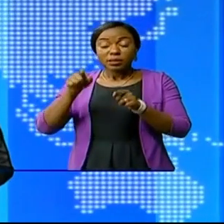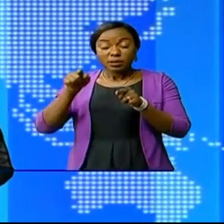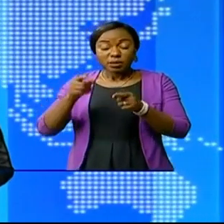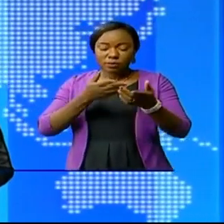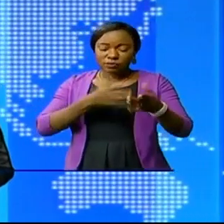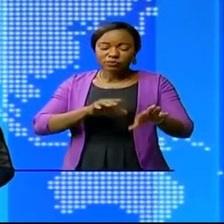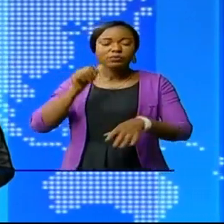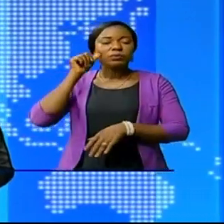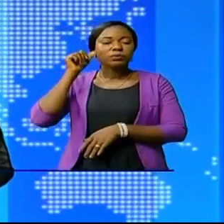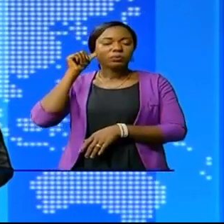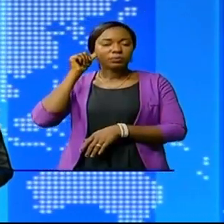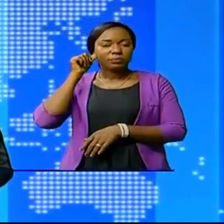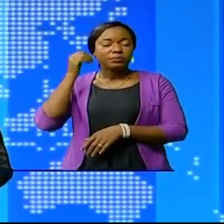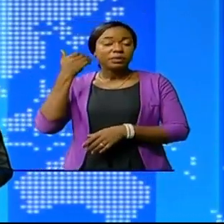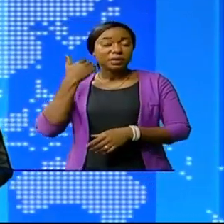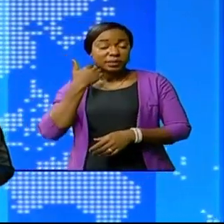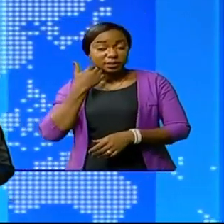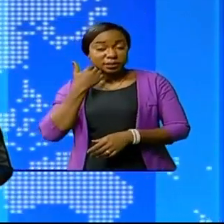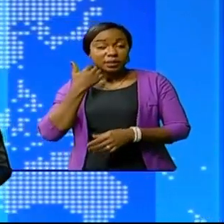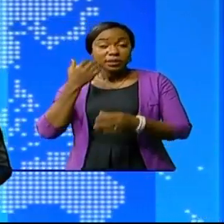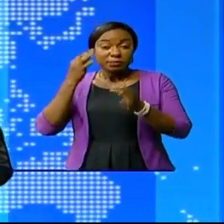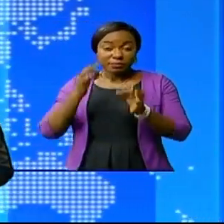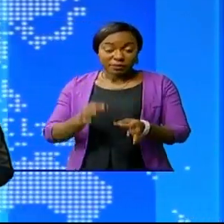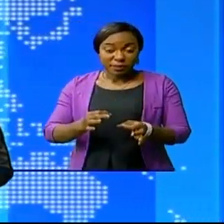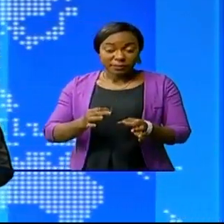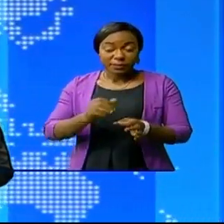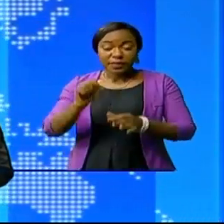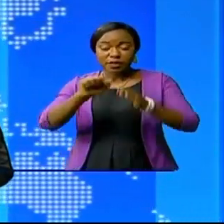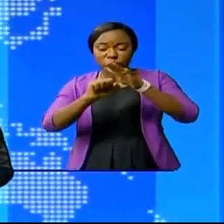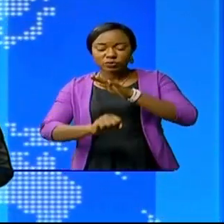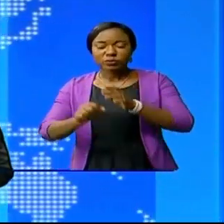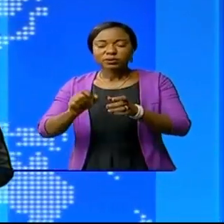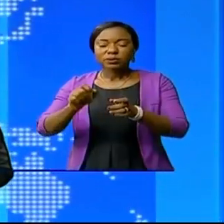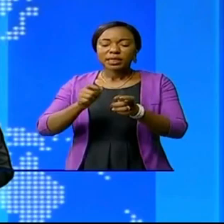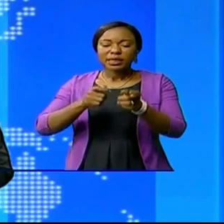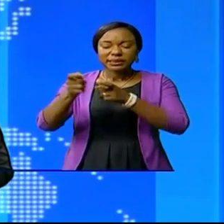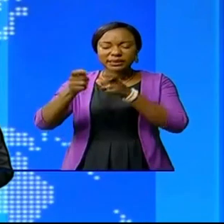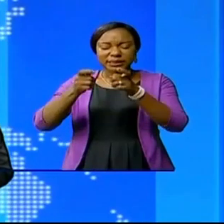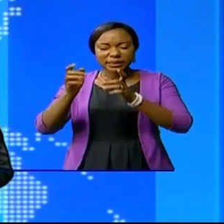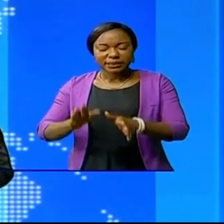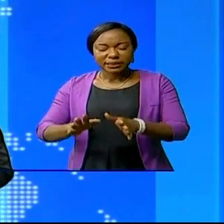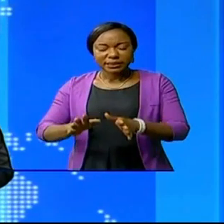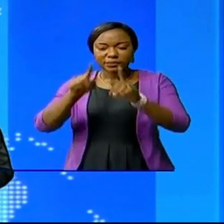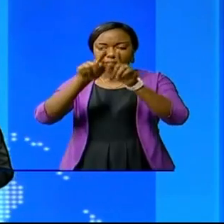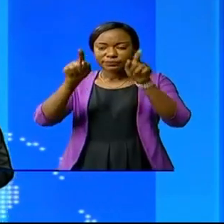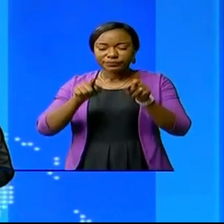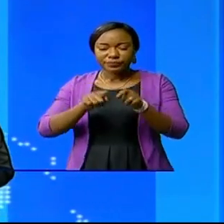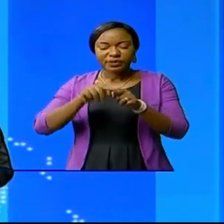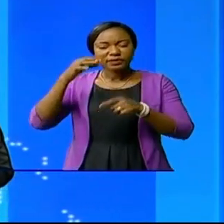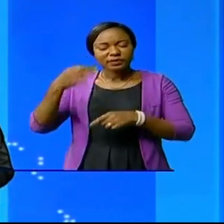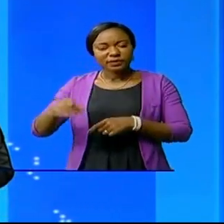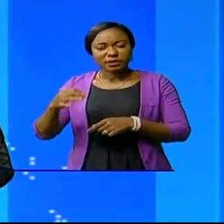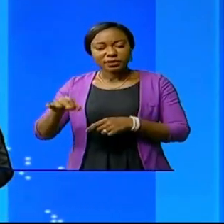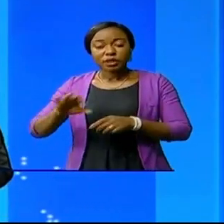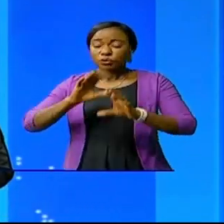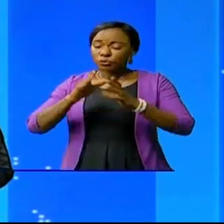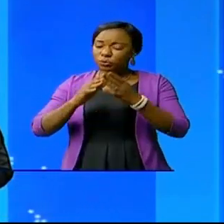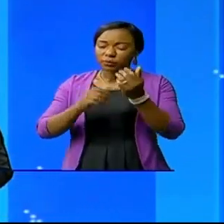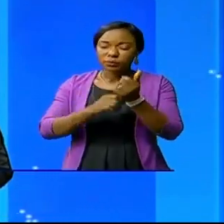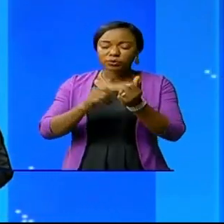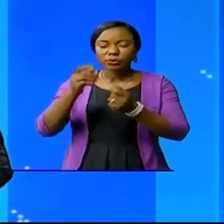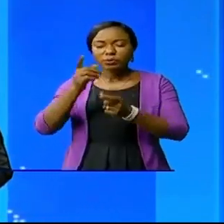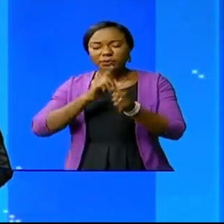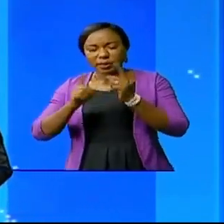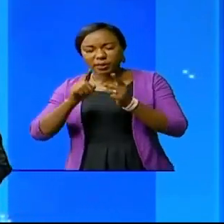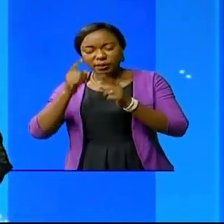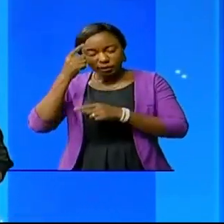hier de suite d'une maladie. Sous-directeur à la direction des informations télévisées en français, les agents et cadres parlent